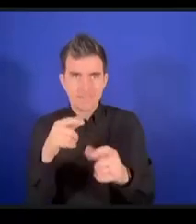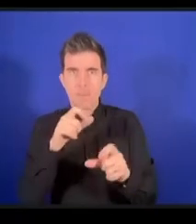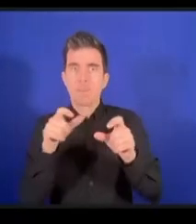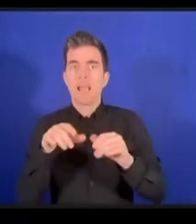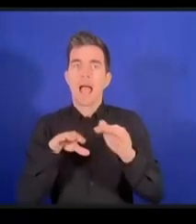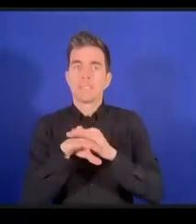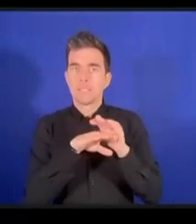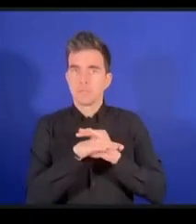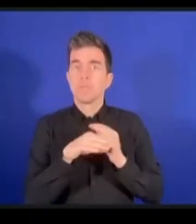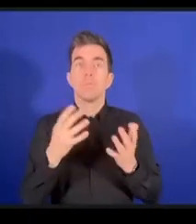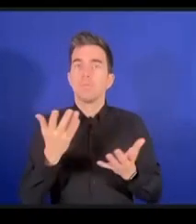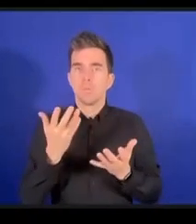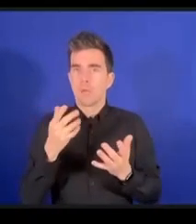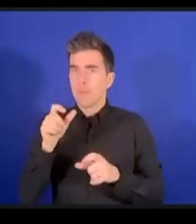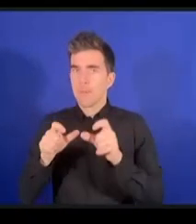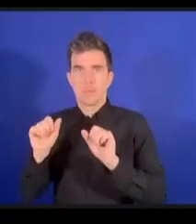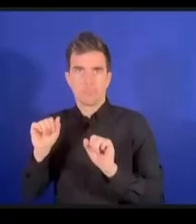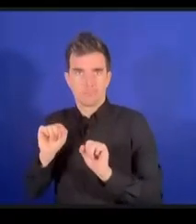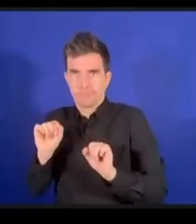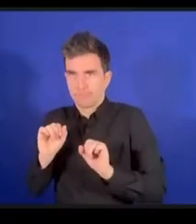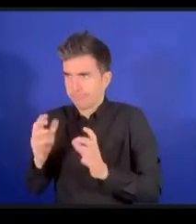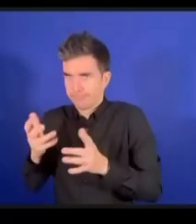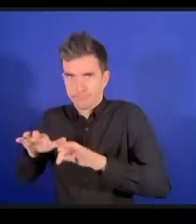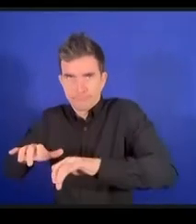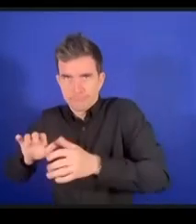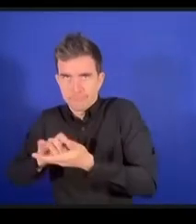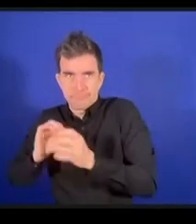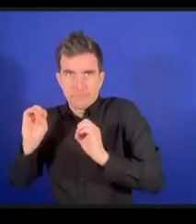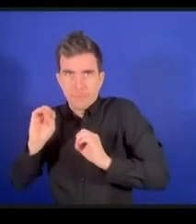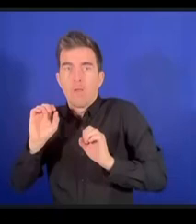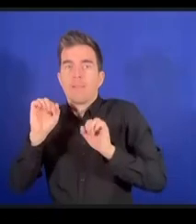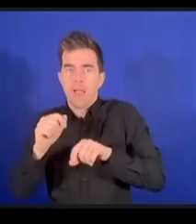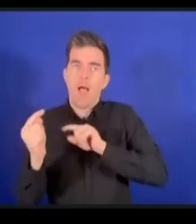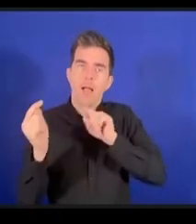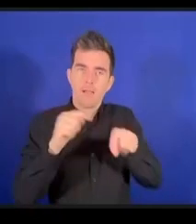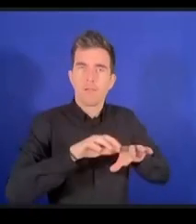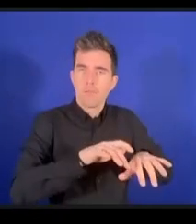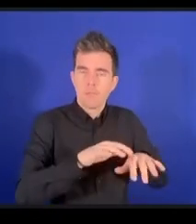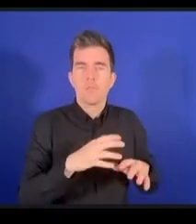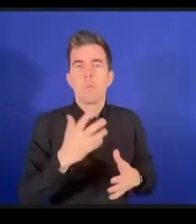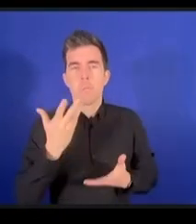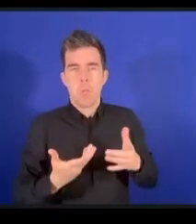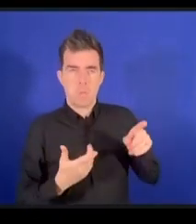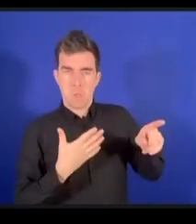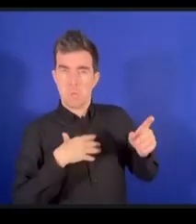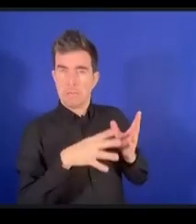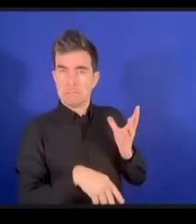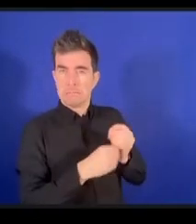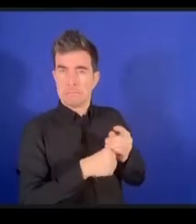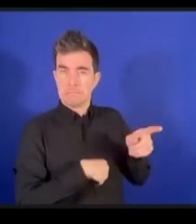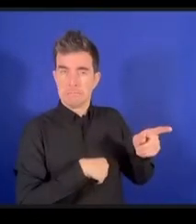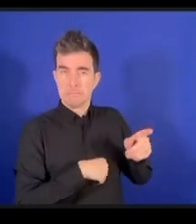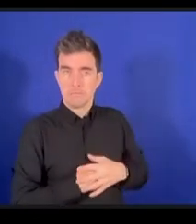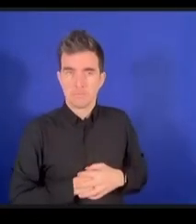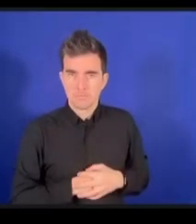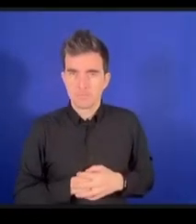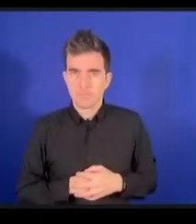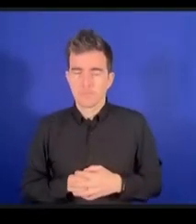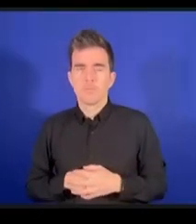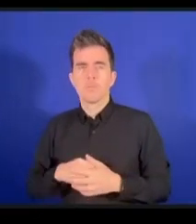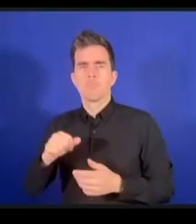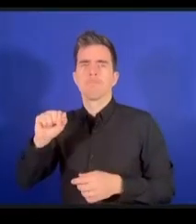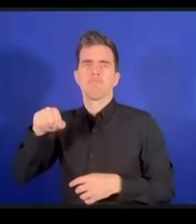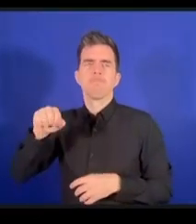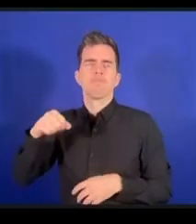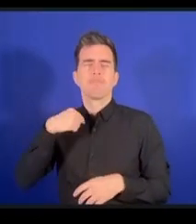Marcus vous voulez peut-être ajouter quelque chose oui je crois que c'est un peu toujours ce que l'on dit il est difficile d'avoir un dénominateur